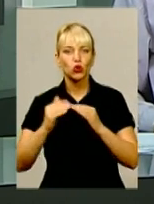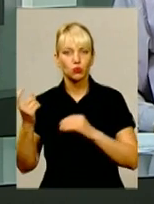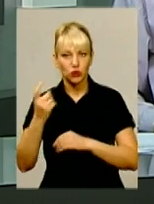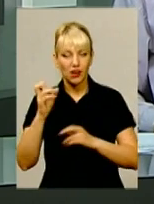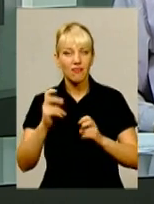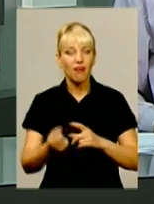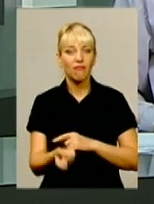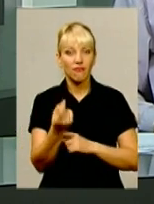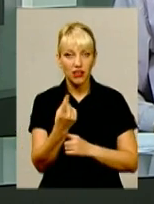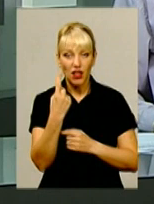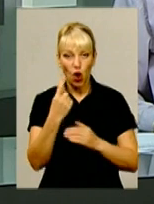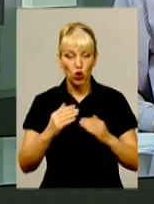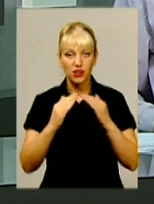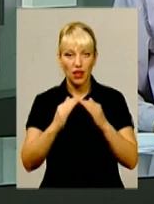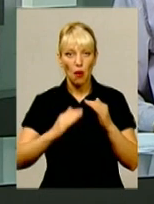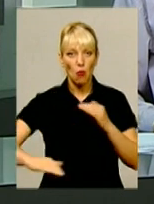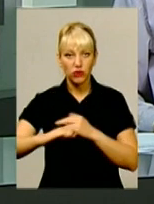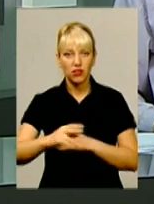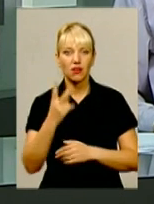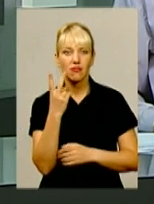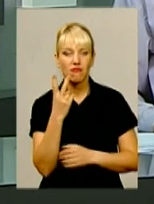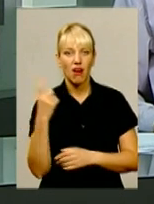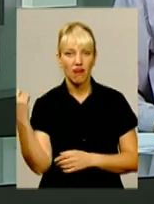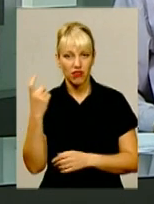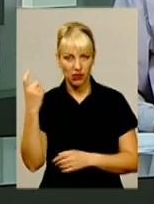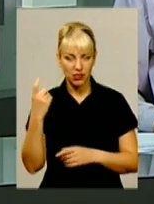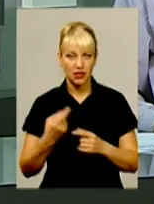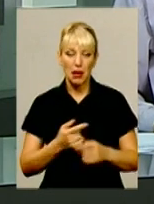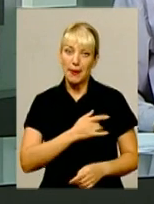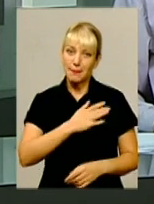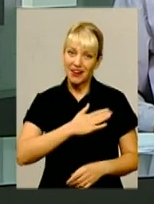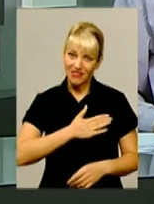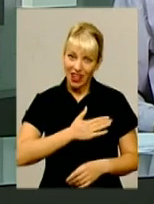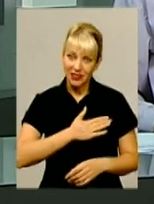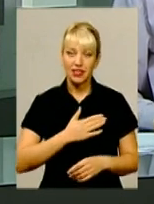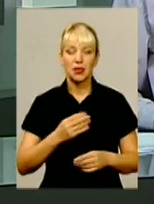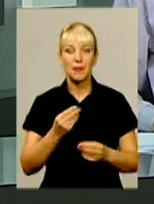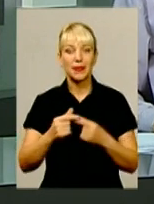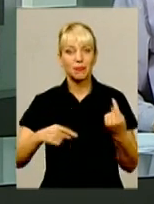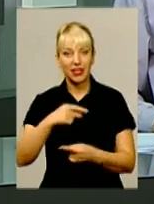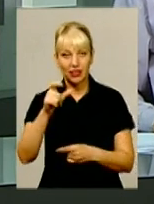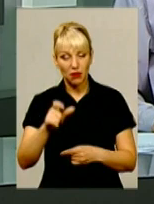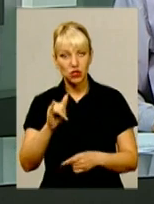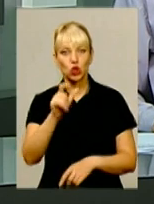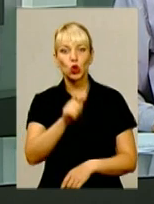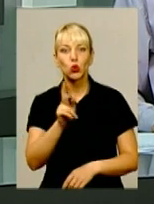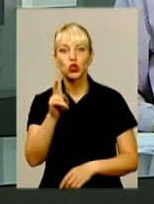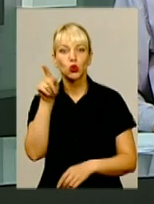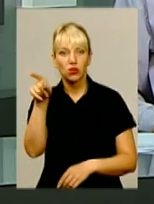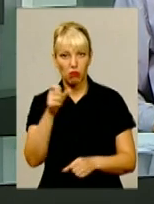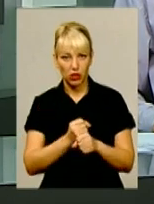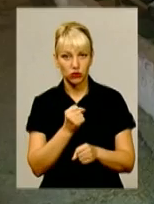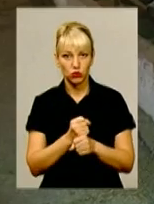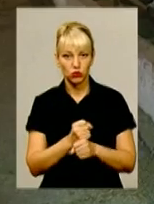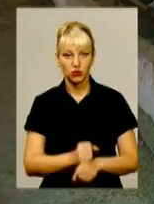Як виявилося, на одне подвір'я – два власники, приватний підприємець та люди, котрі там працюють. Більше знає наша кореспондентка.